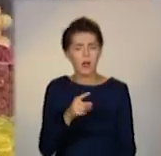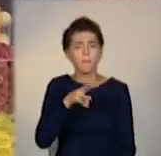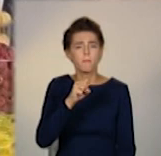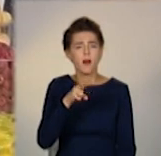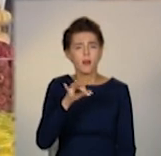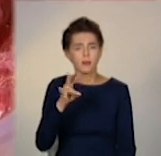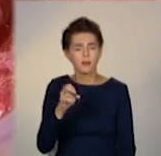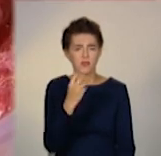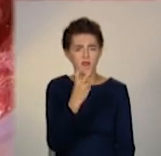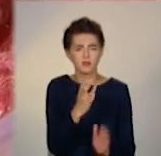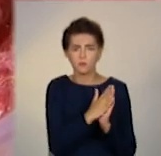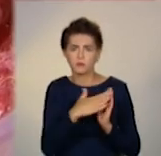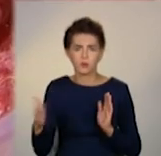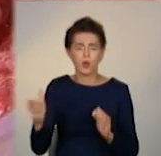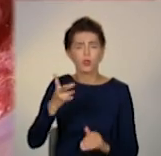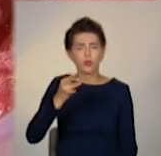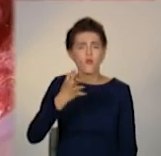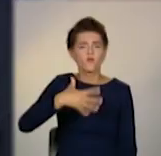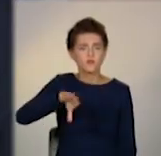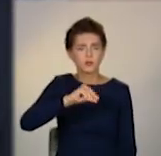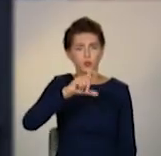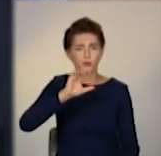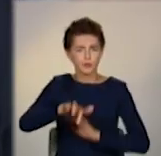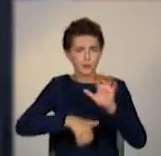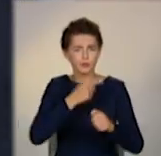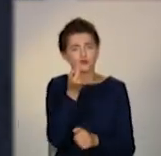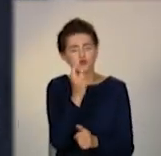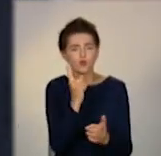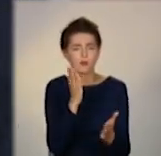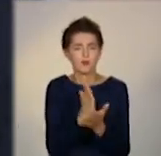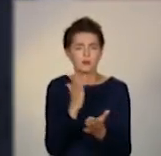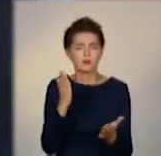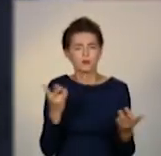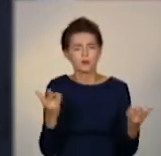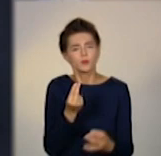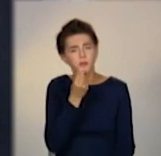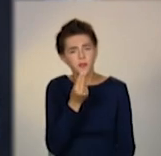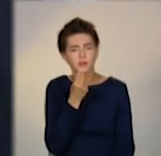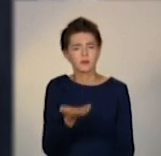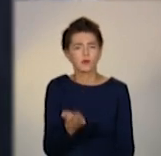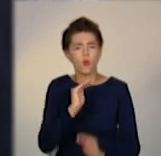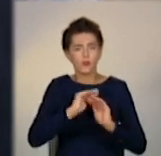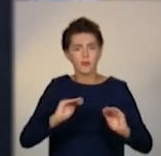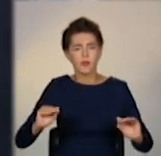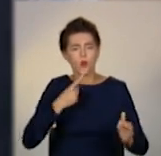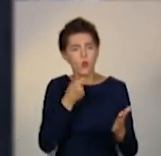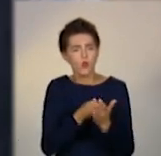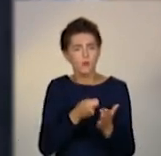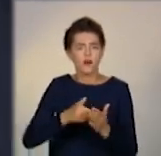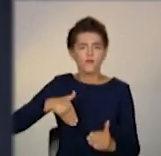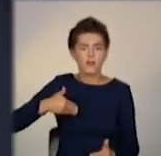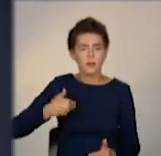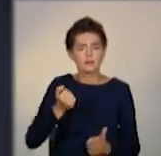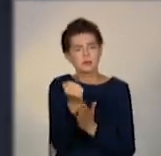200. Однак покупці беруть усе, поки є. Що робити? Треба купувати, кушати. Кормити діток своїх, це вітамінки,